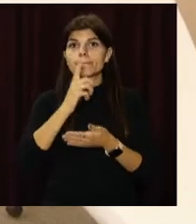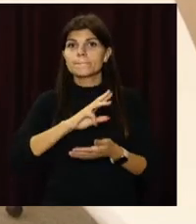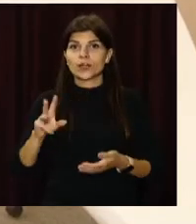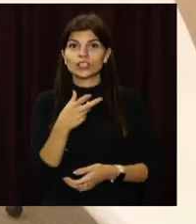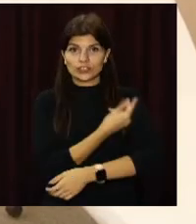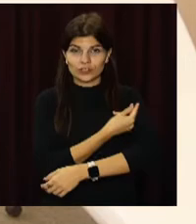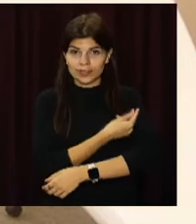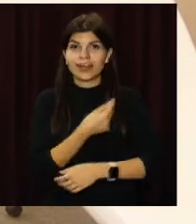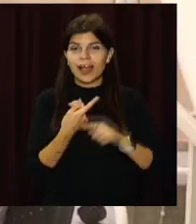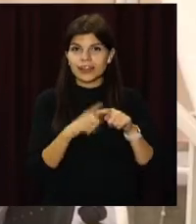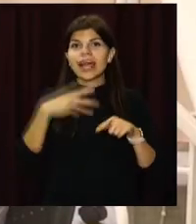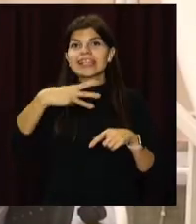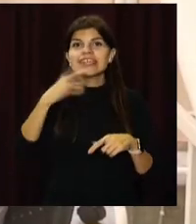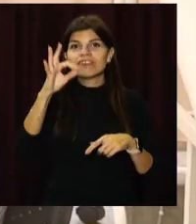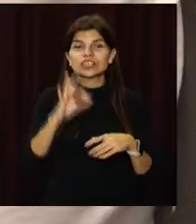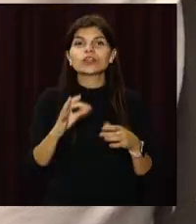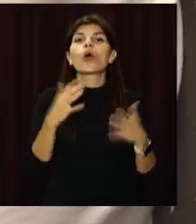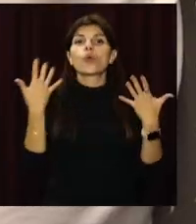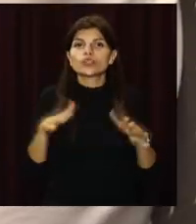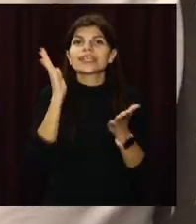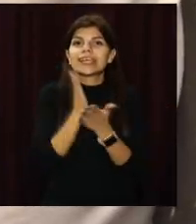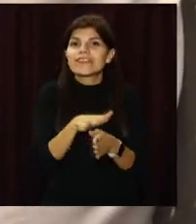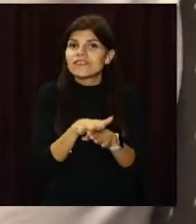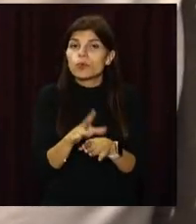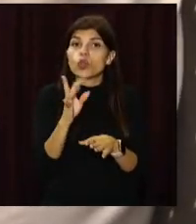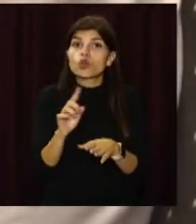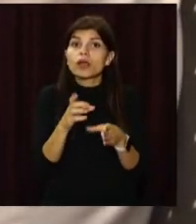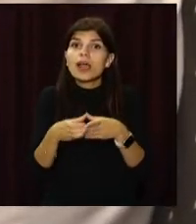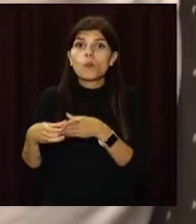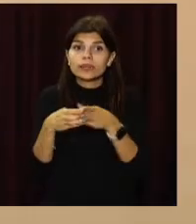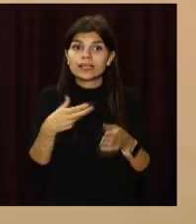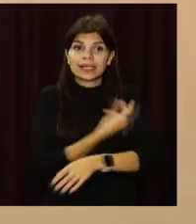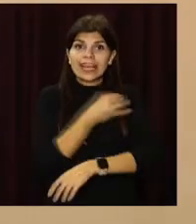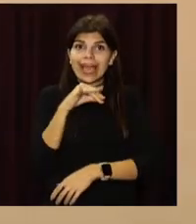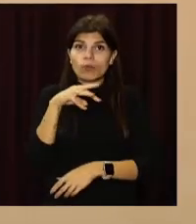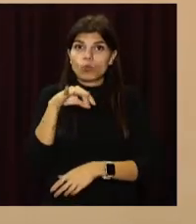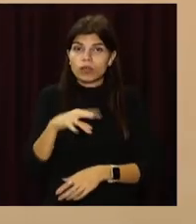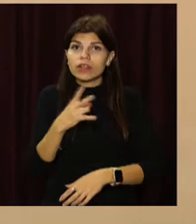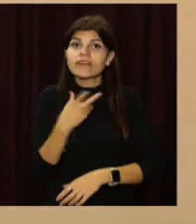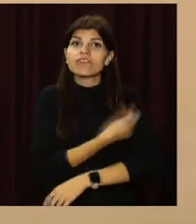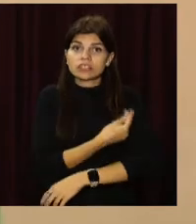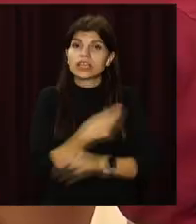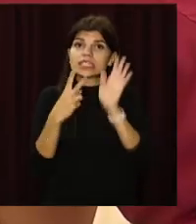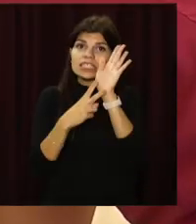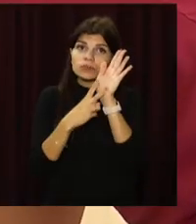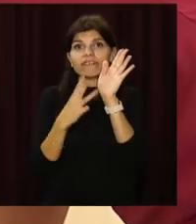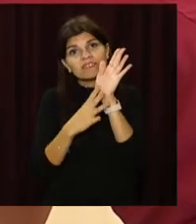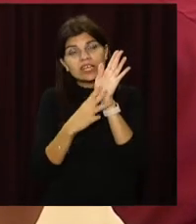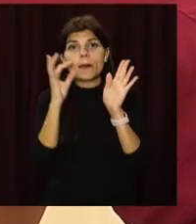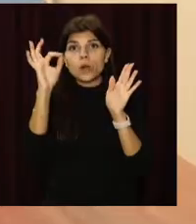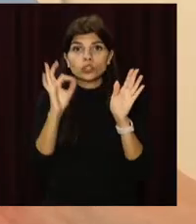30% від загальної кількості. Але щоб мати колективний імунітет, кажуть експерти, вакцинуватися мають 70